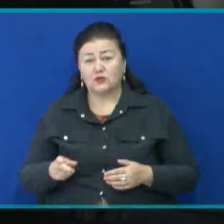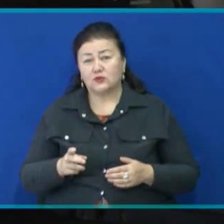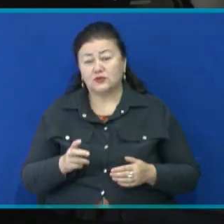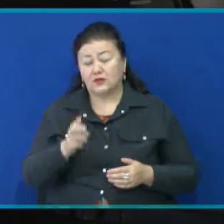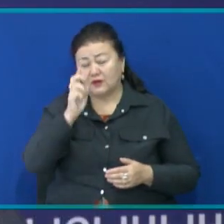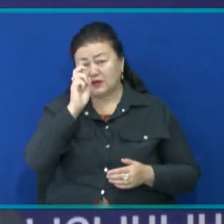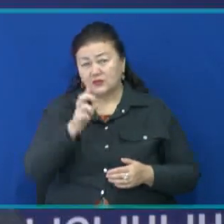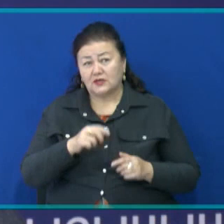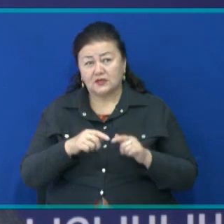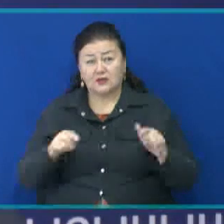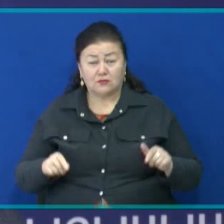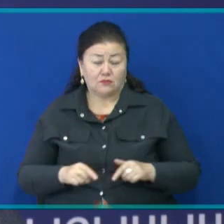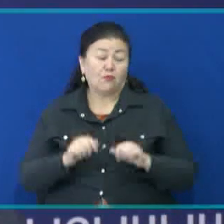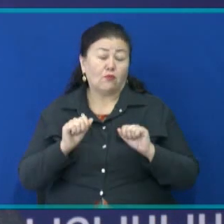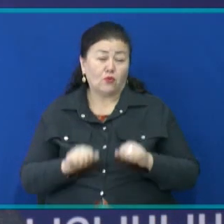участвовать в программе.